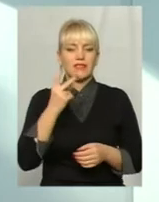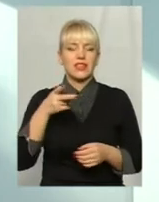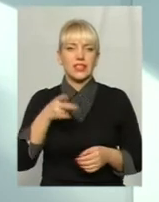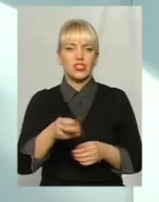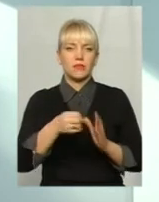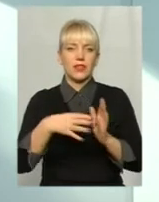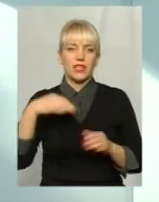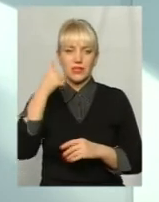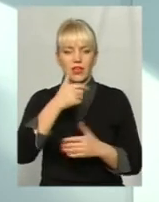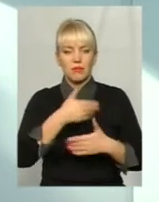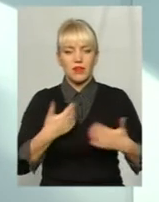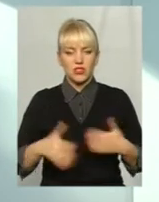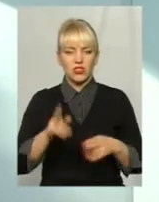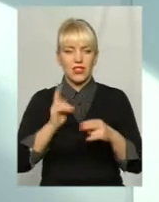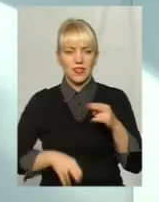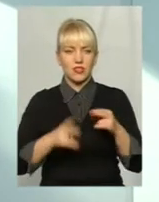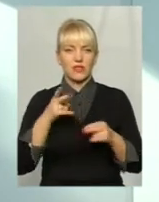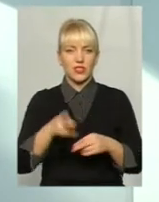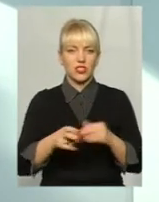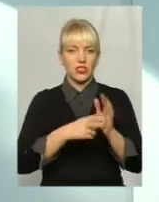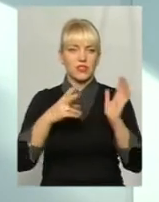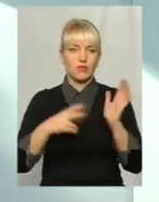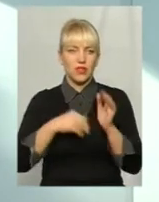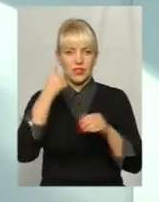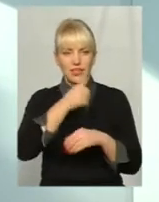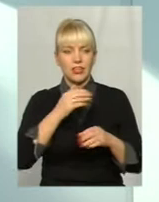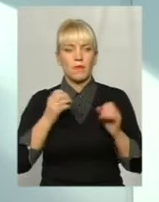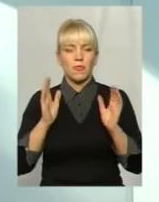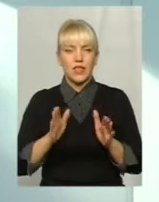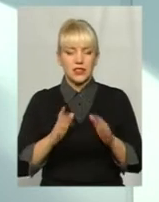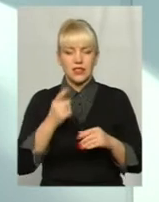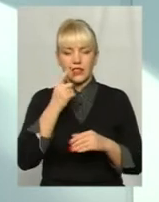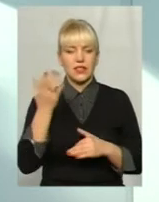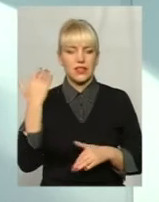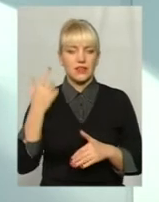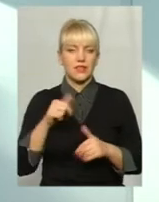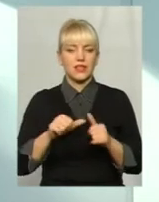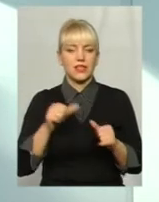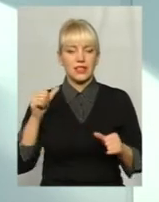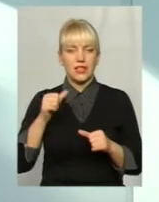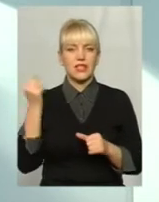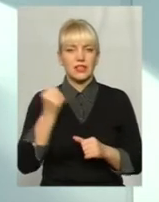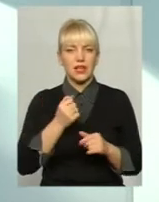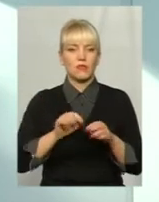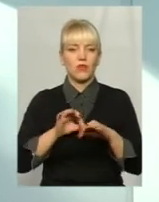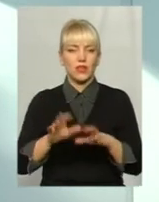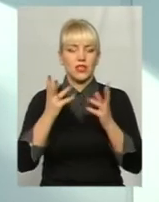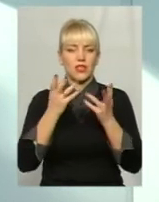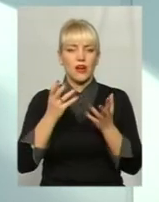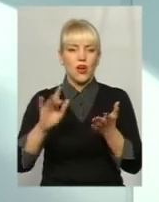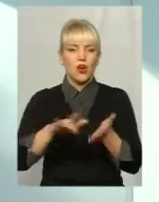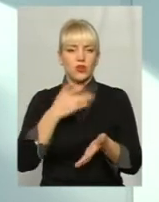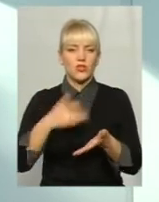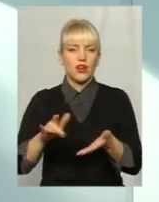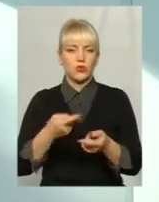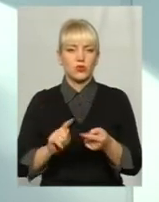Ми вже закінчуємо 2017 рік, а тільки буквально на тій неділі проведені розрахунки за 2015 рік різниця в